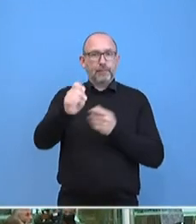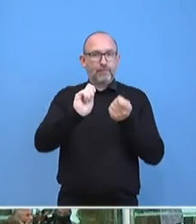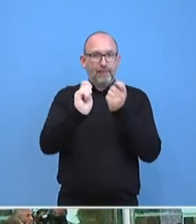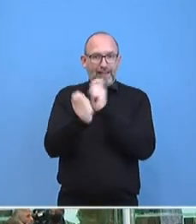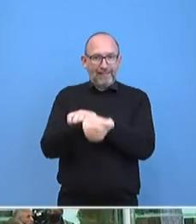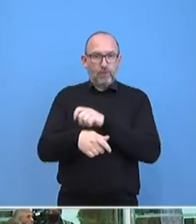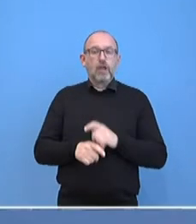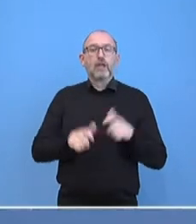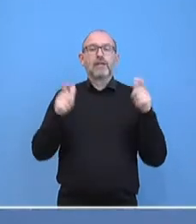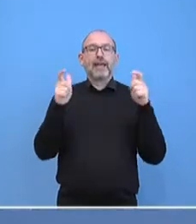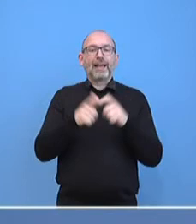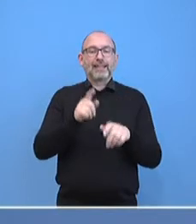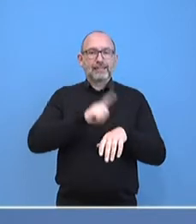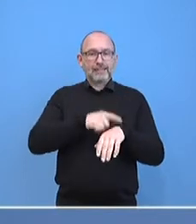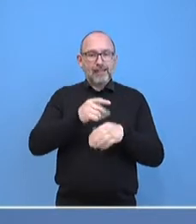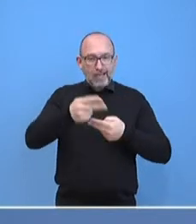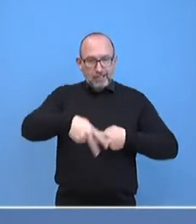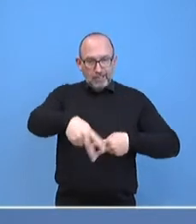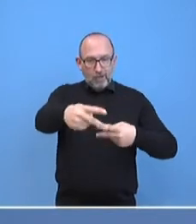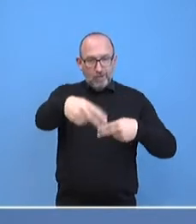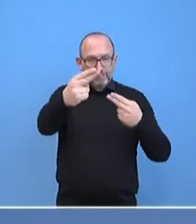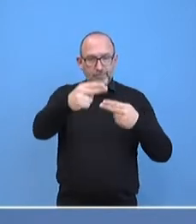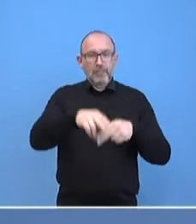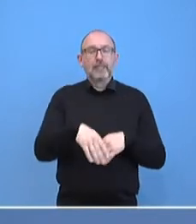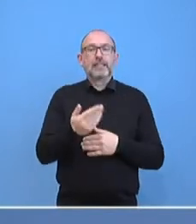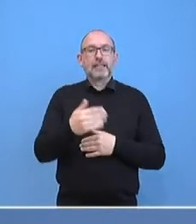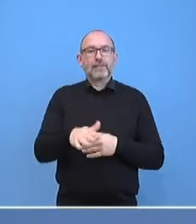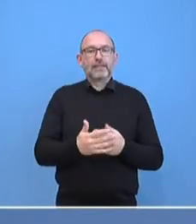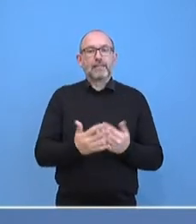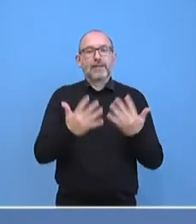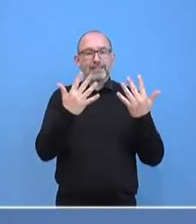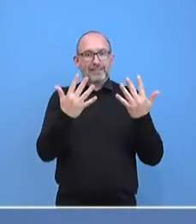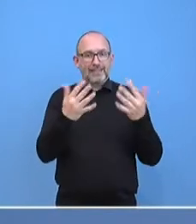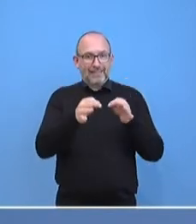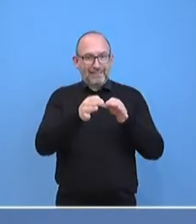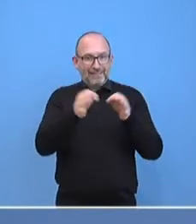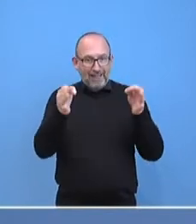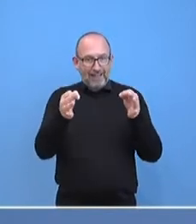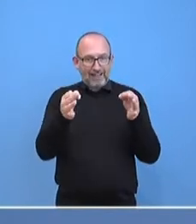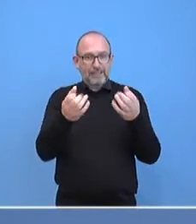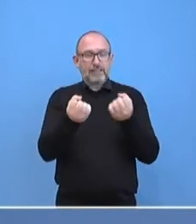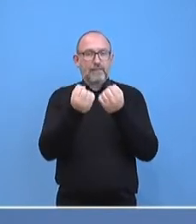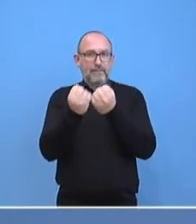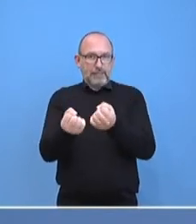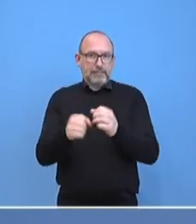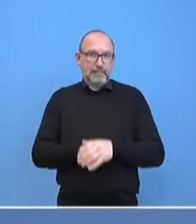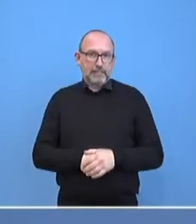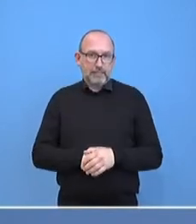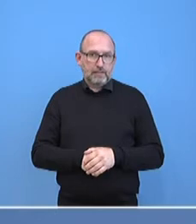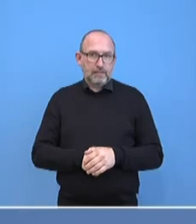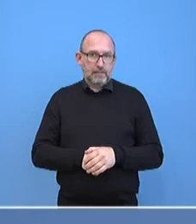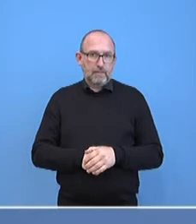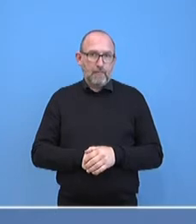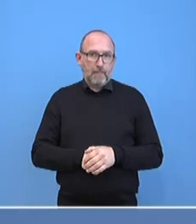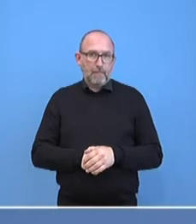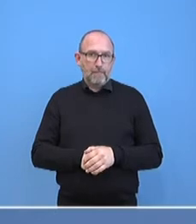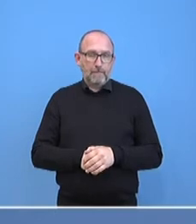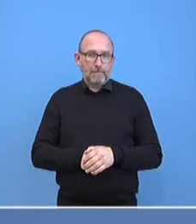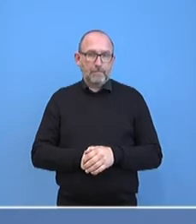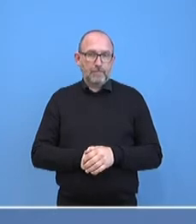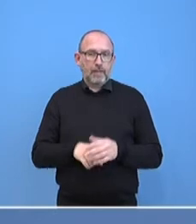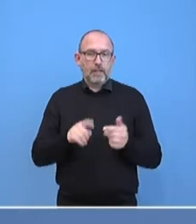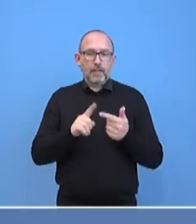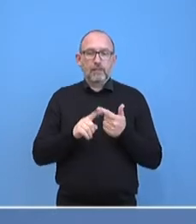Quarantäne-Dauer, die wird bei zehn Tagen dann festgesetzt sein. Es wird möglich sein,